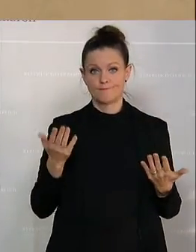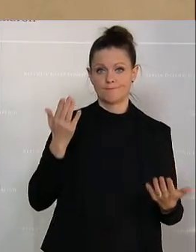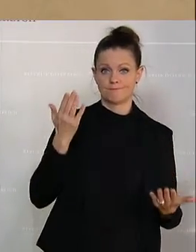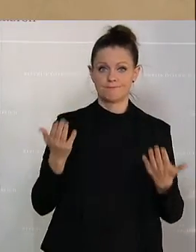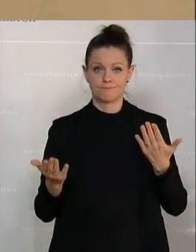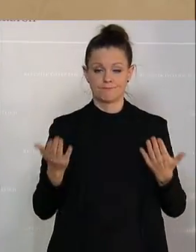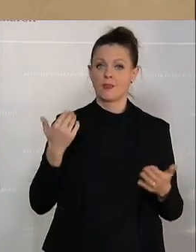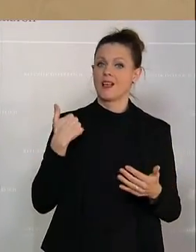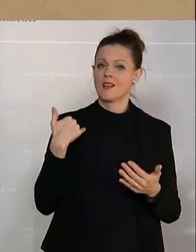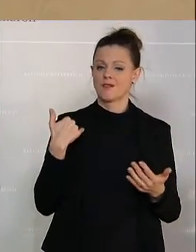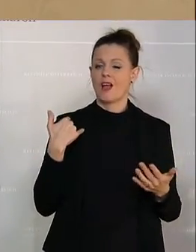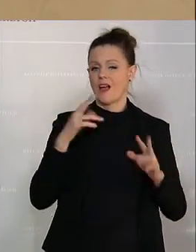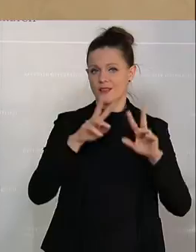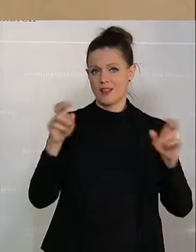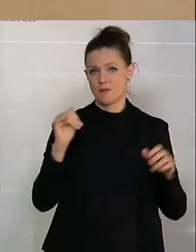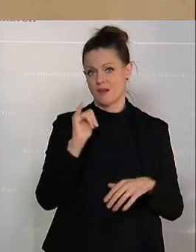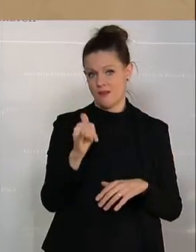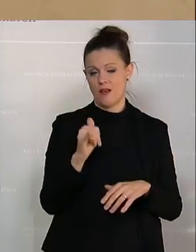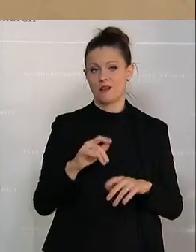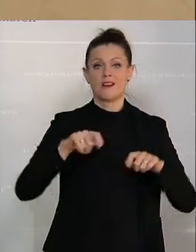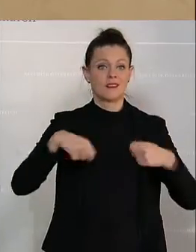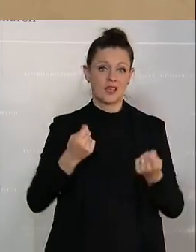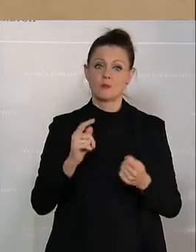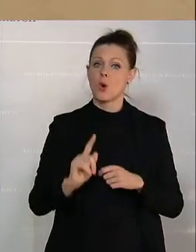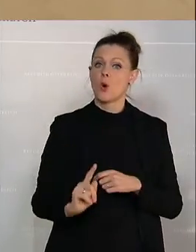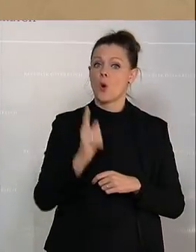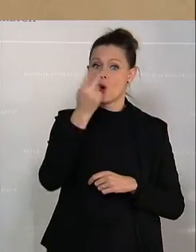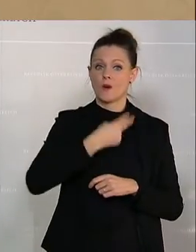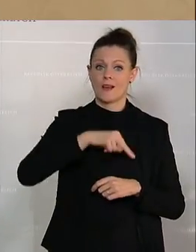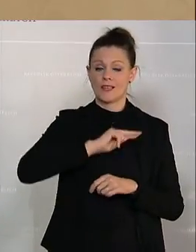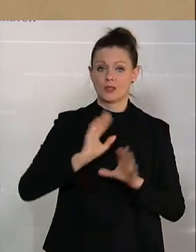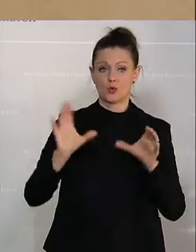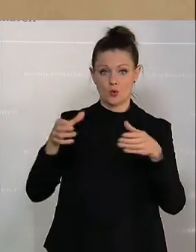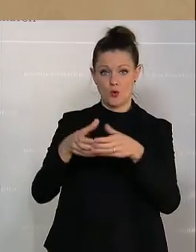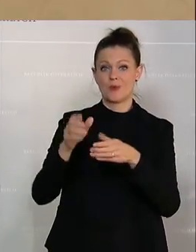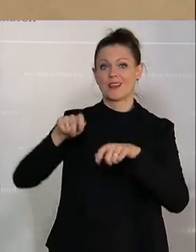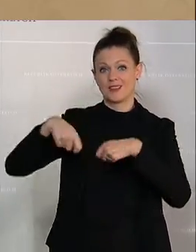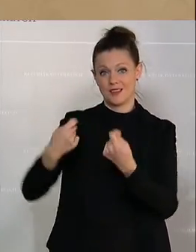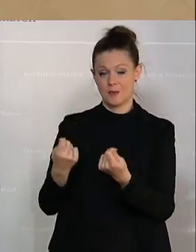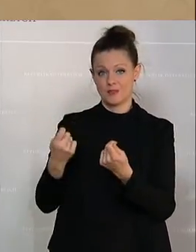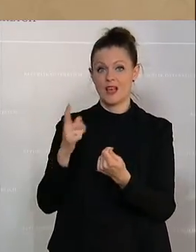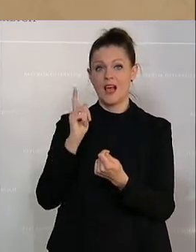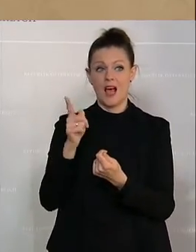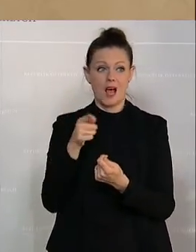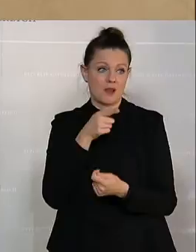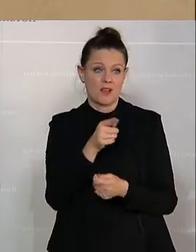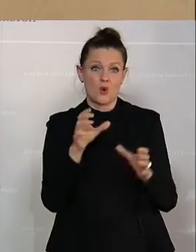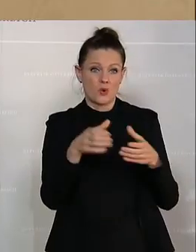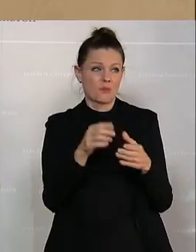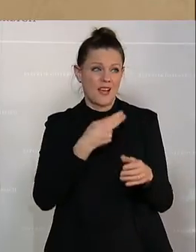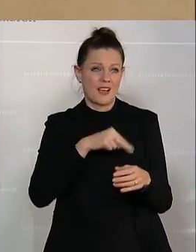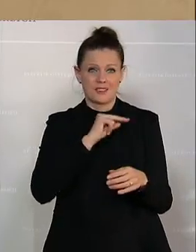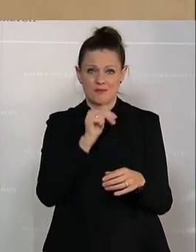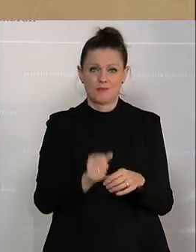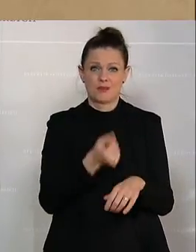angesprochen wird, ja, es gibt Hochrisikogruppen auf der einen Seite, aber es gibt ja andere, ist das Risiko gar nicht so hoch. Da